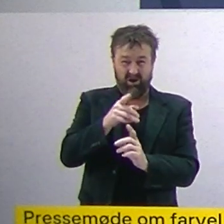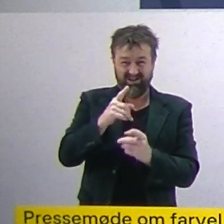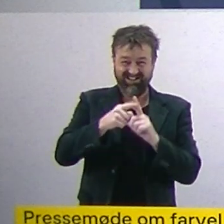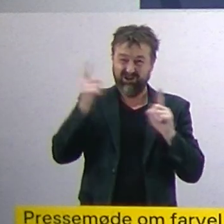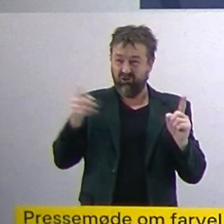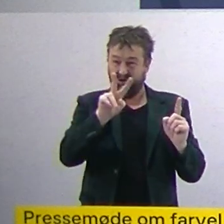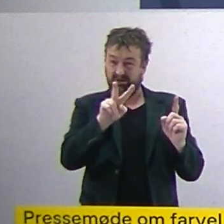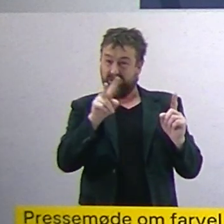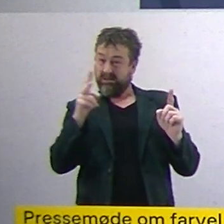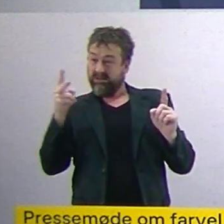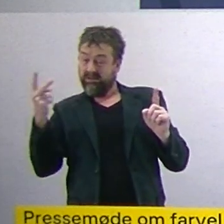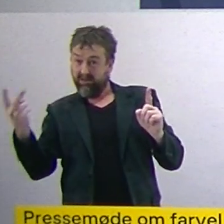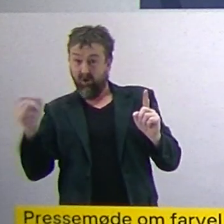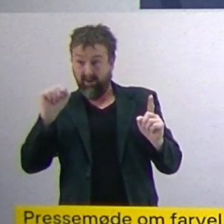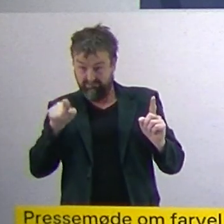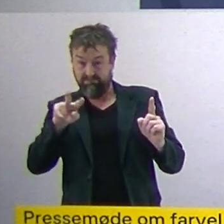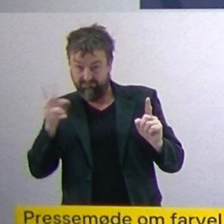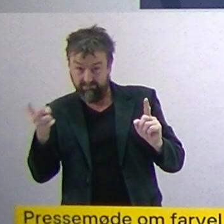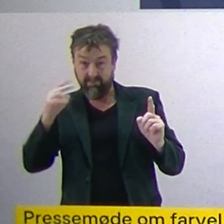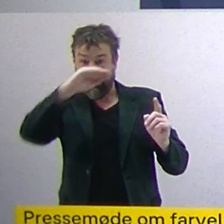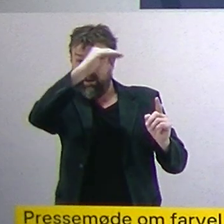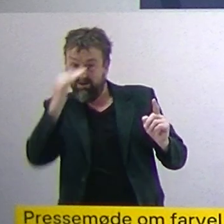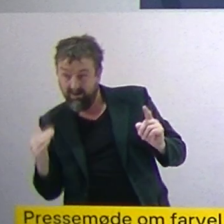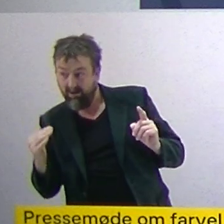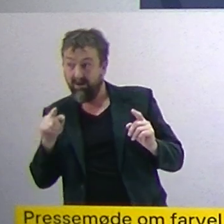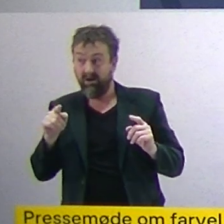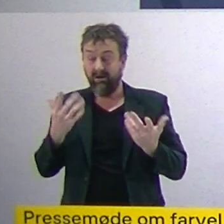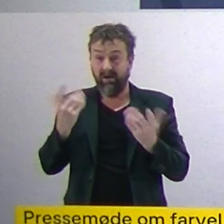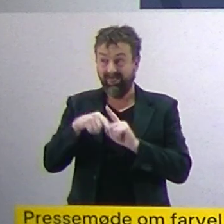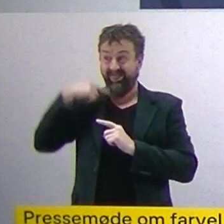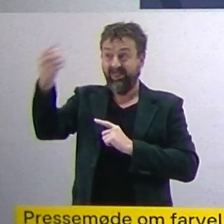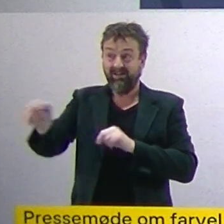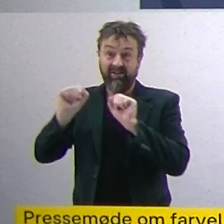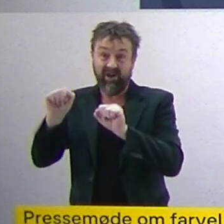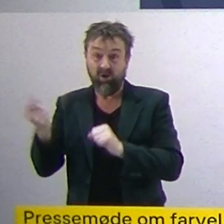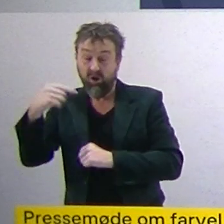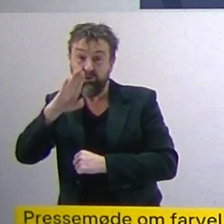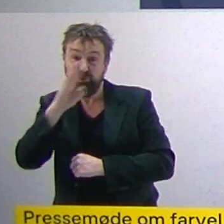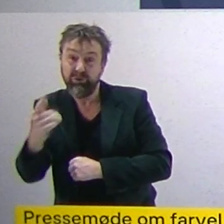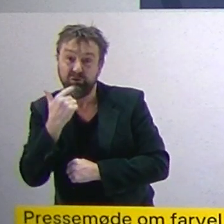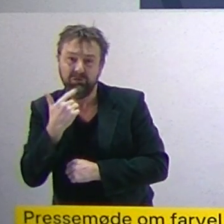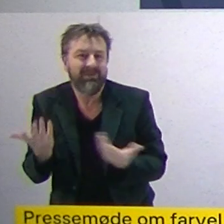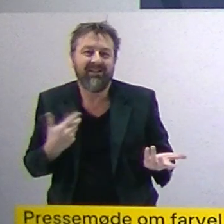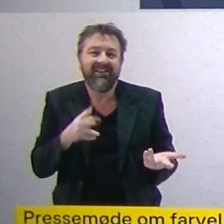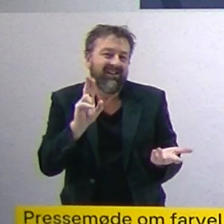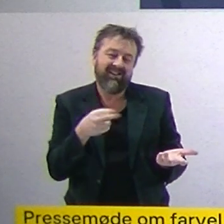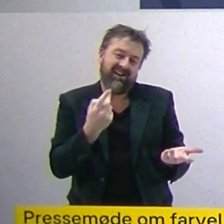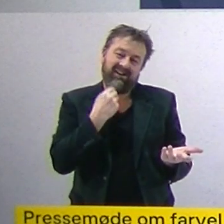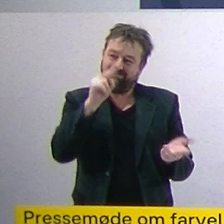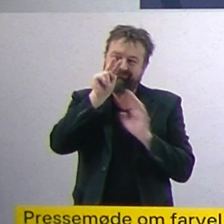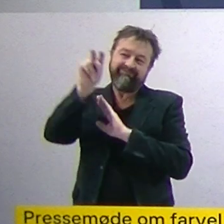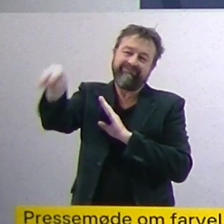kommer. Om den så holder til at beskytte os mod næste vinter, om der kommer nye varianter, det kan vi af gode grunde ikke se. Men vi